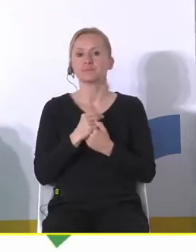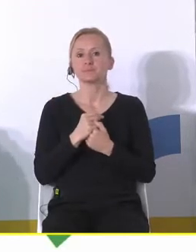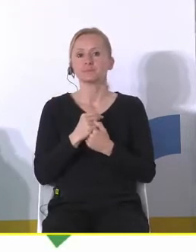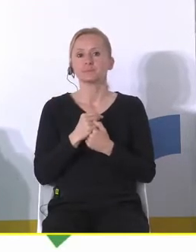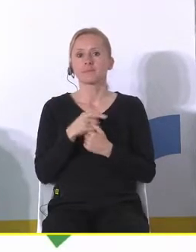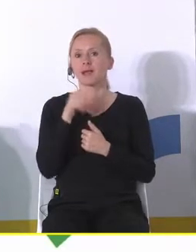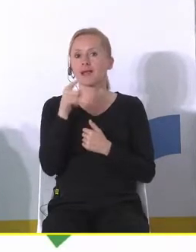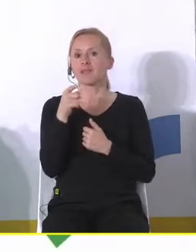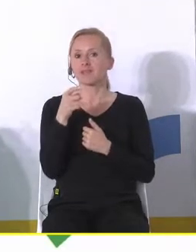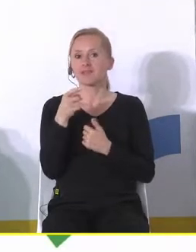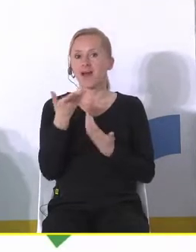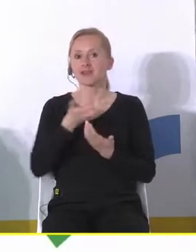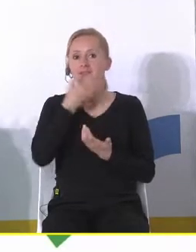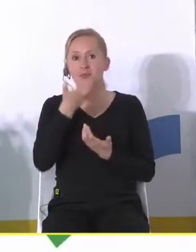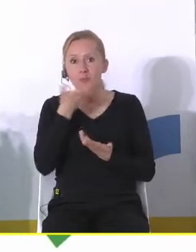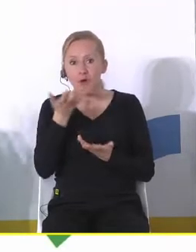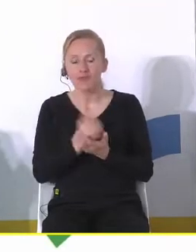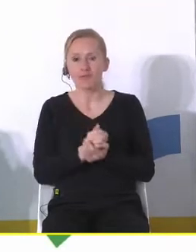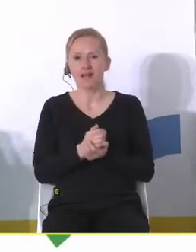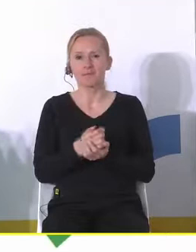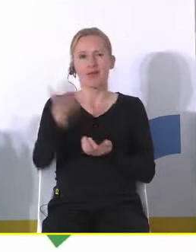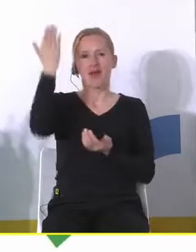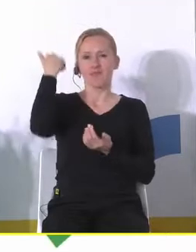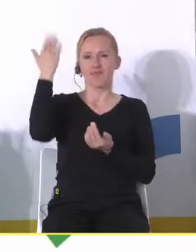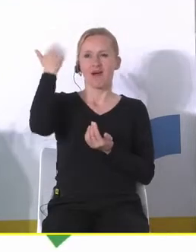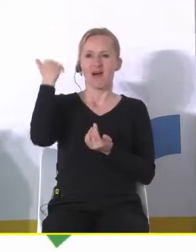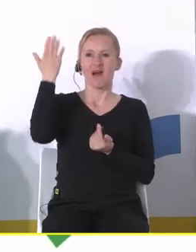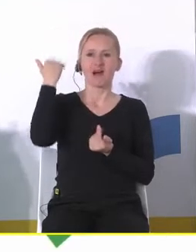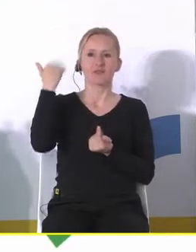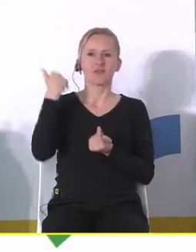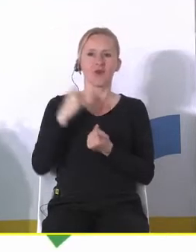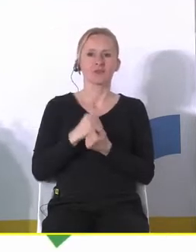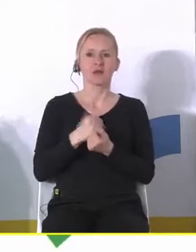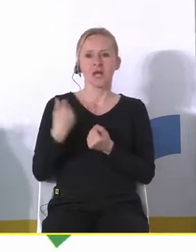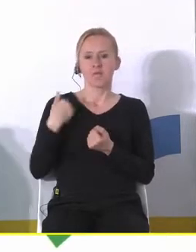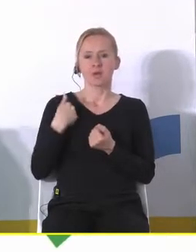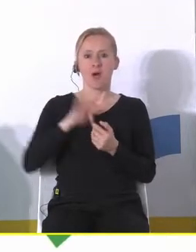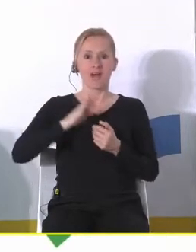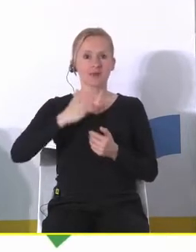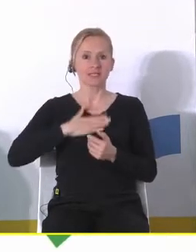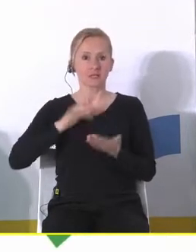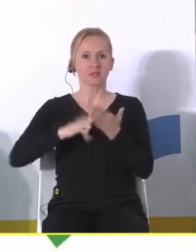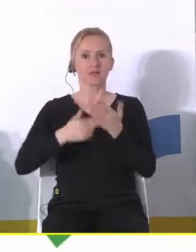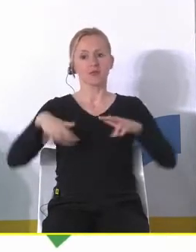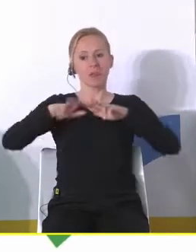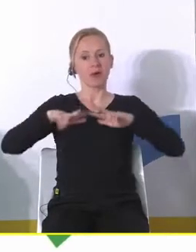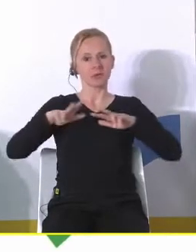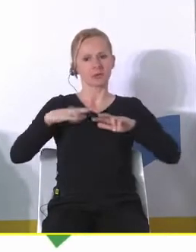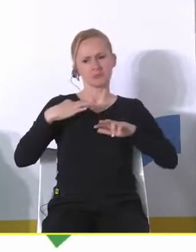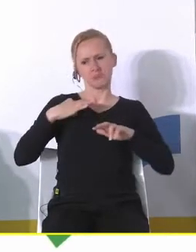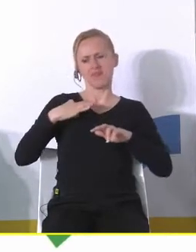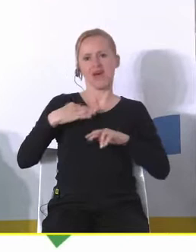ta ta ciepłownia przed laty czy właściwie u zarania była własnością jakiejś rodziny to był